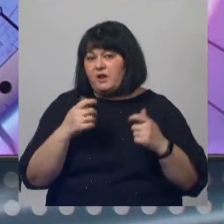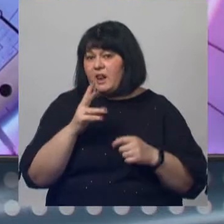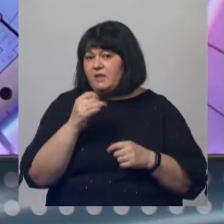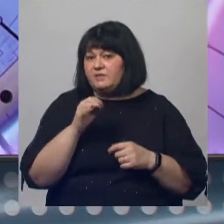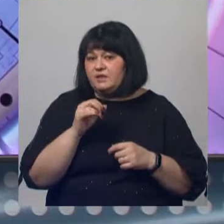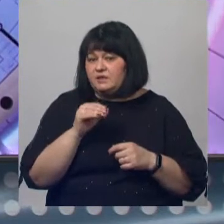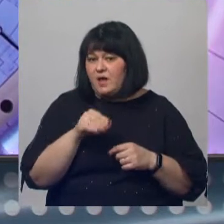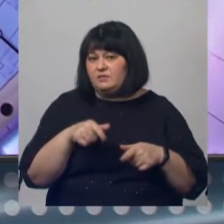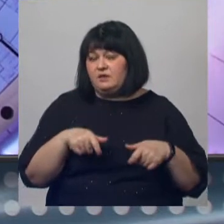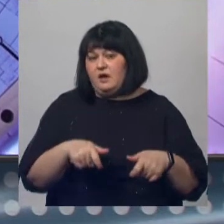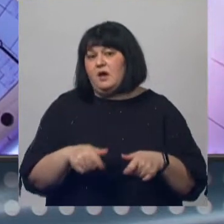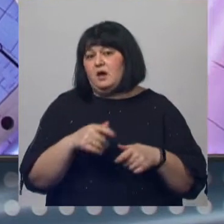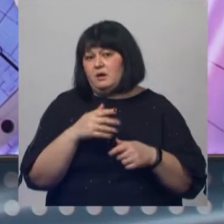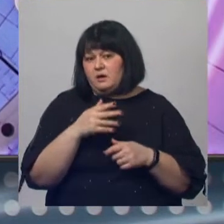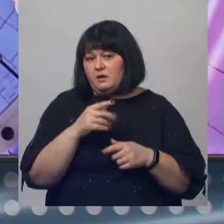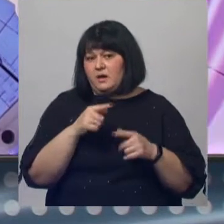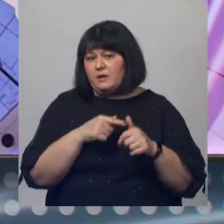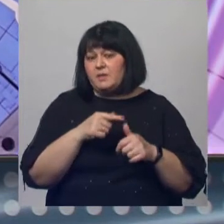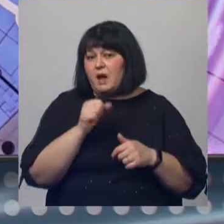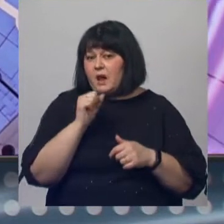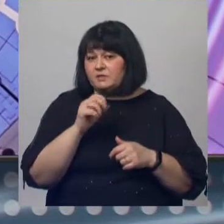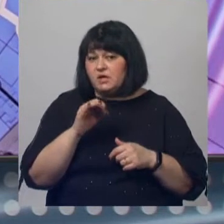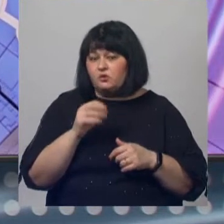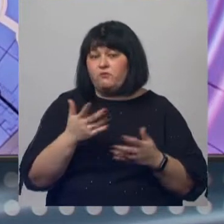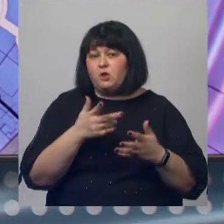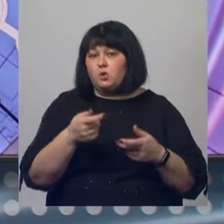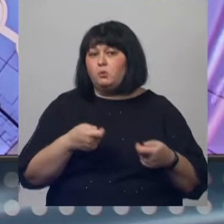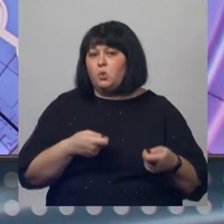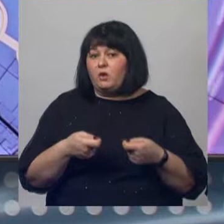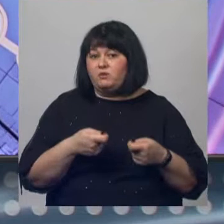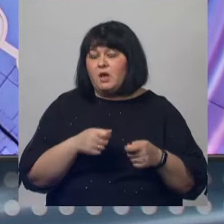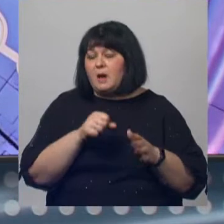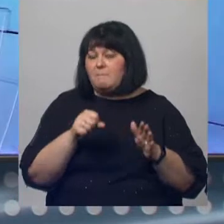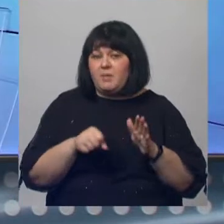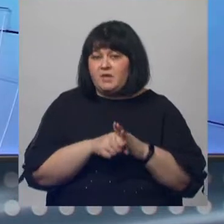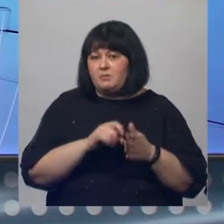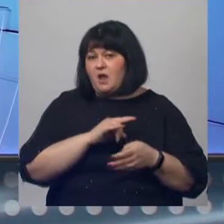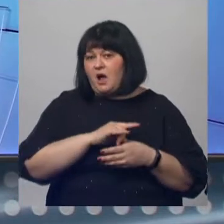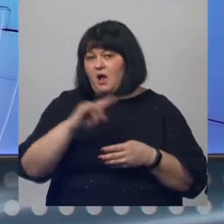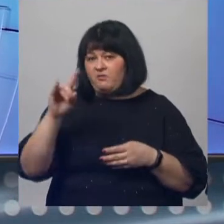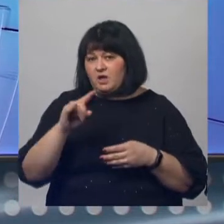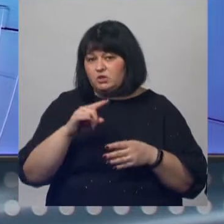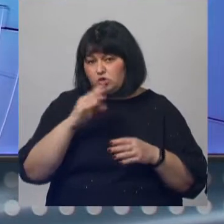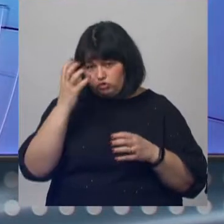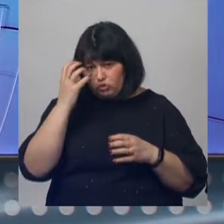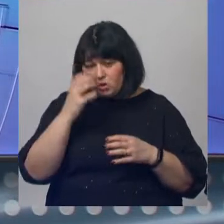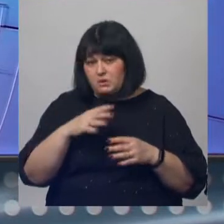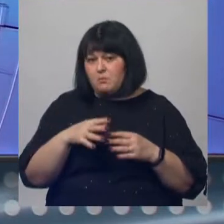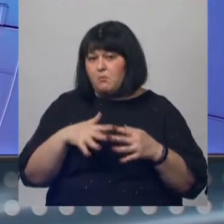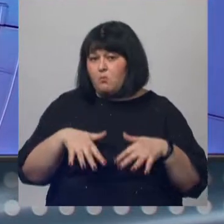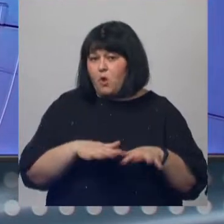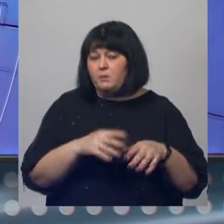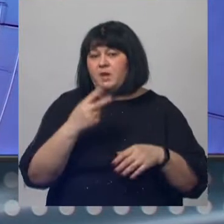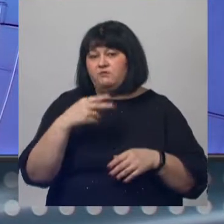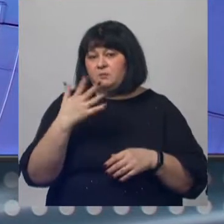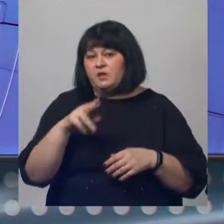артисты ансамбля Российской армии имени Александрова, которым он руководил, погибли в авиакатастрофе над Черным морем 25 декабря